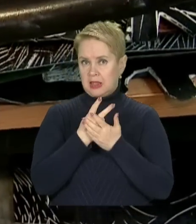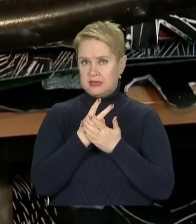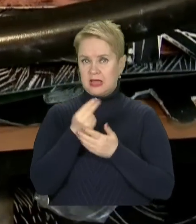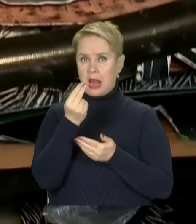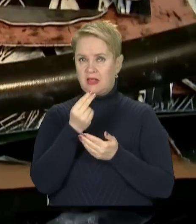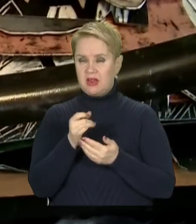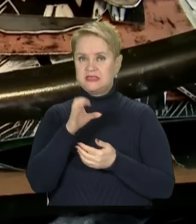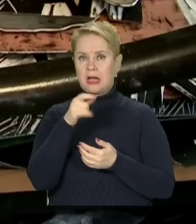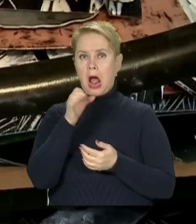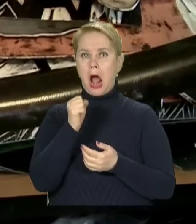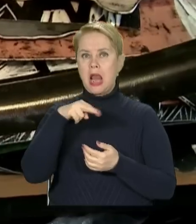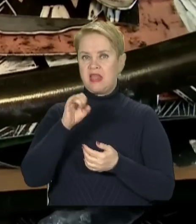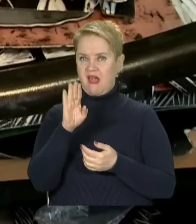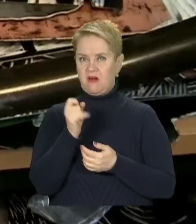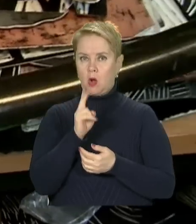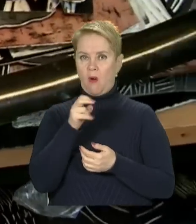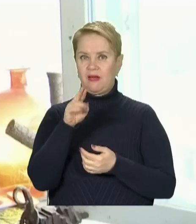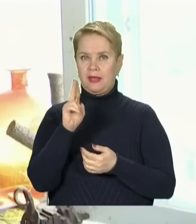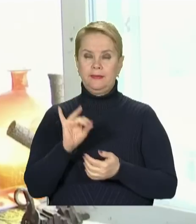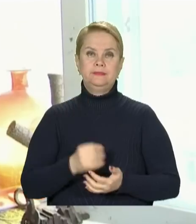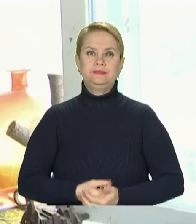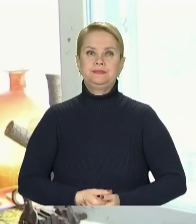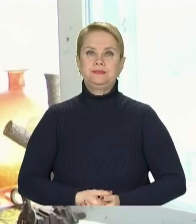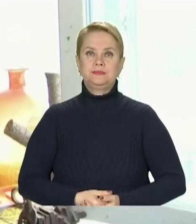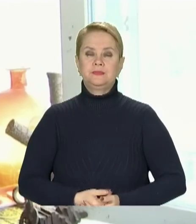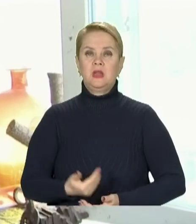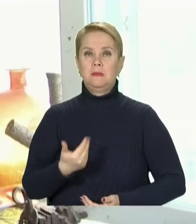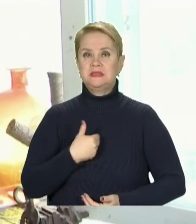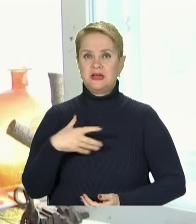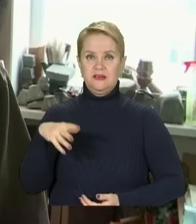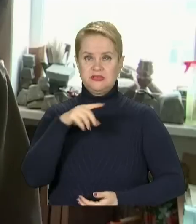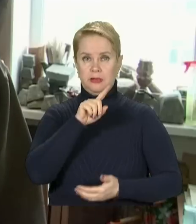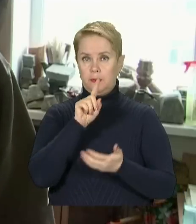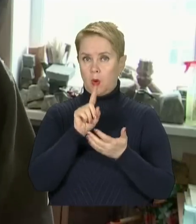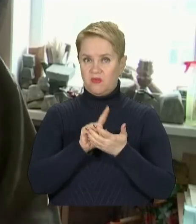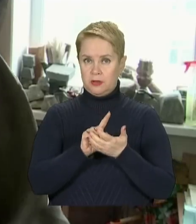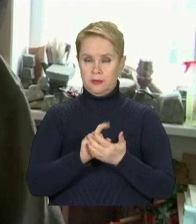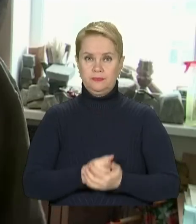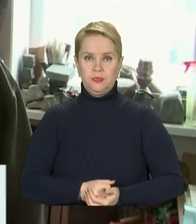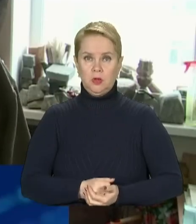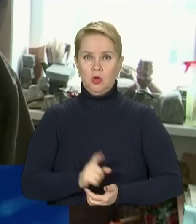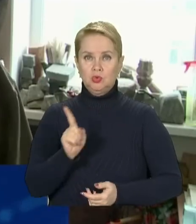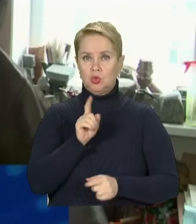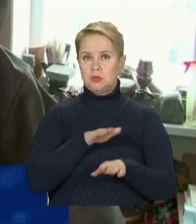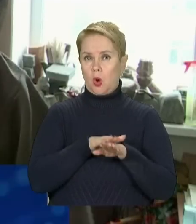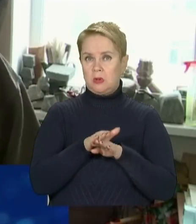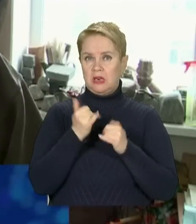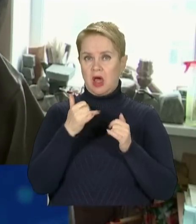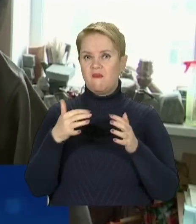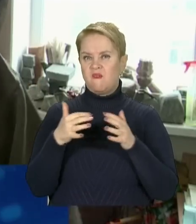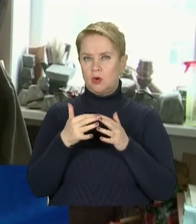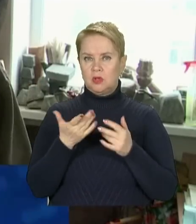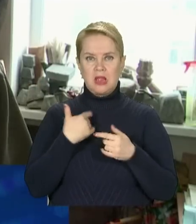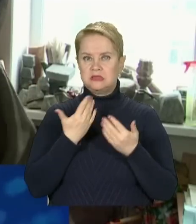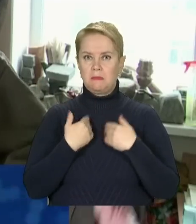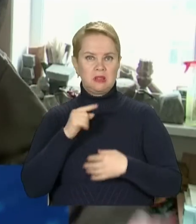ліногравюри Сергія Алієва Ковики. Зараз ми всі повинні щось робити для фронту. Якщо